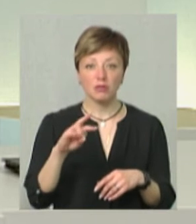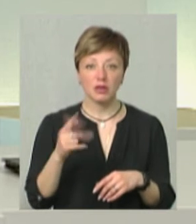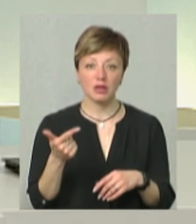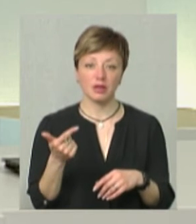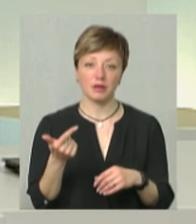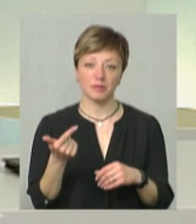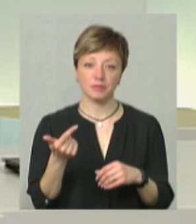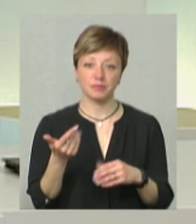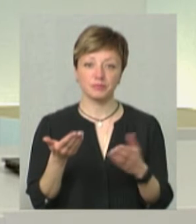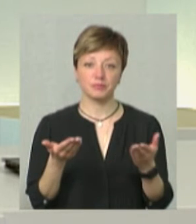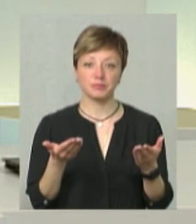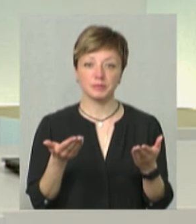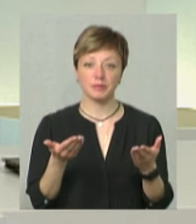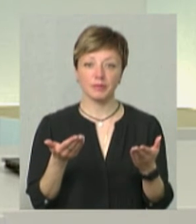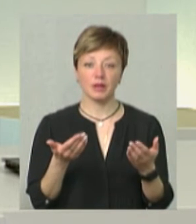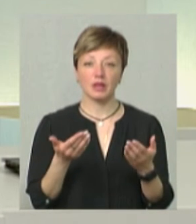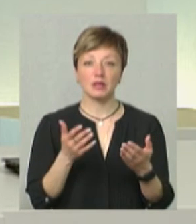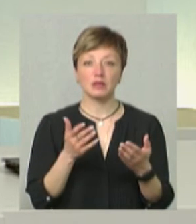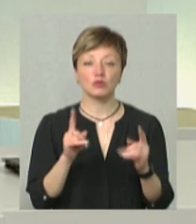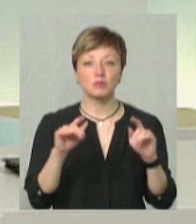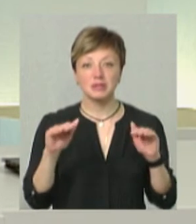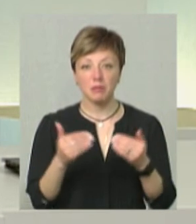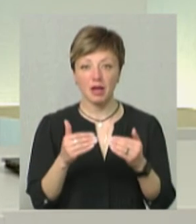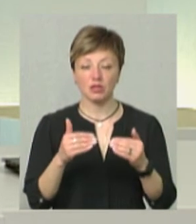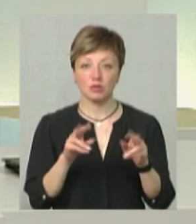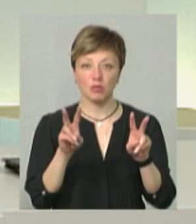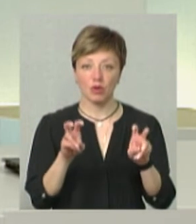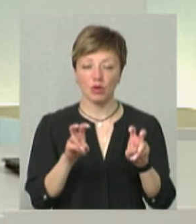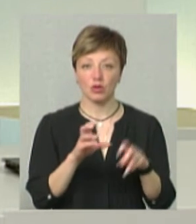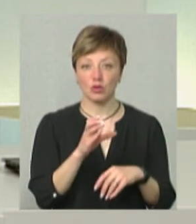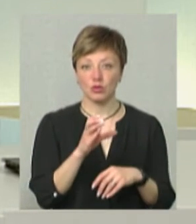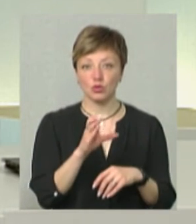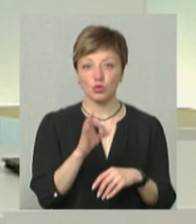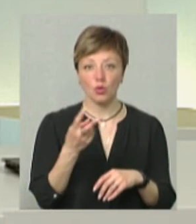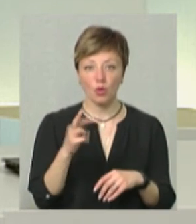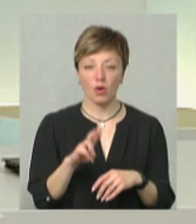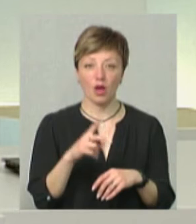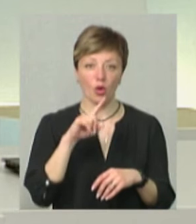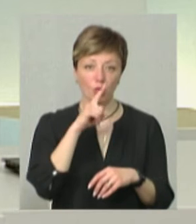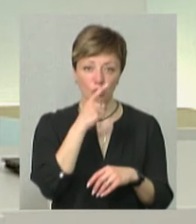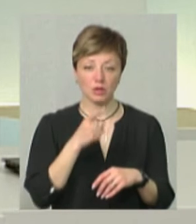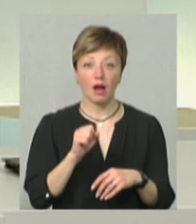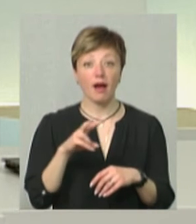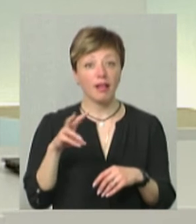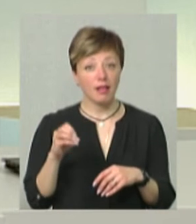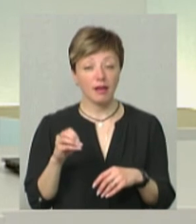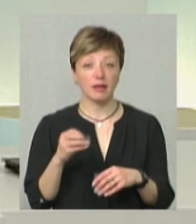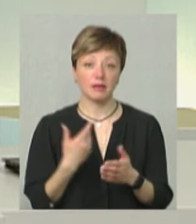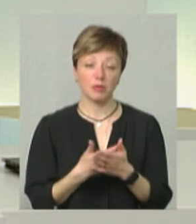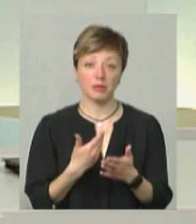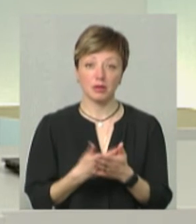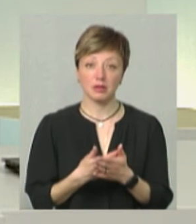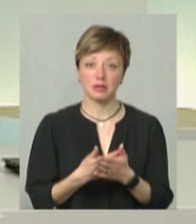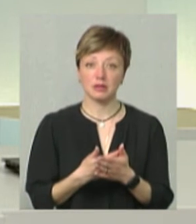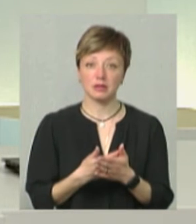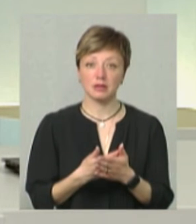ну, за рахунок зменшення таких культур, як соя і кукурудза. Але разом з тим, наприклад,